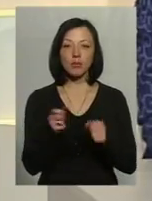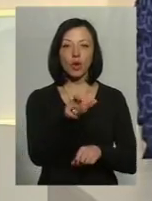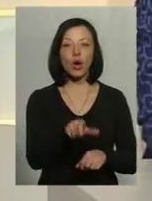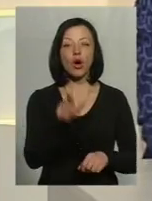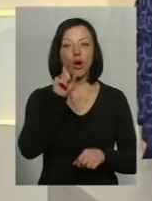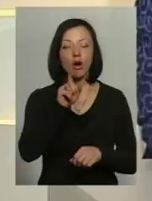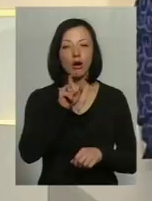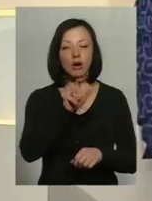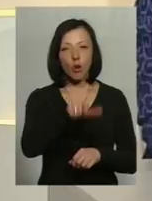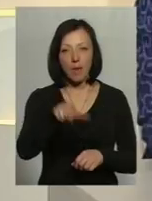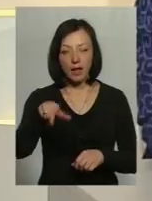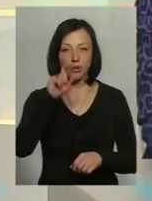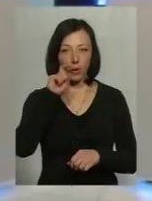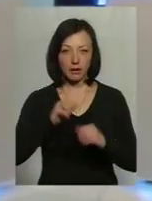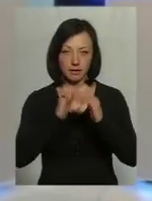України загалом?